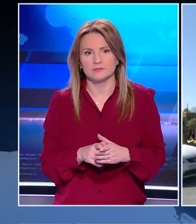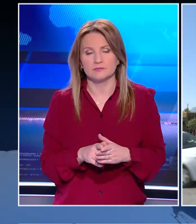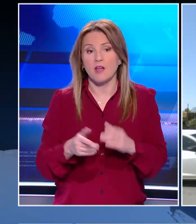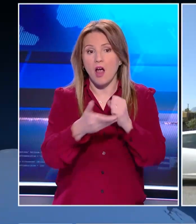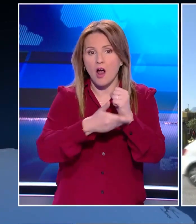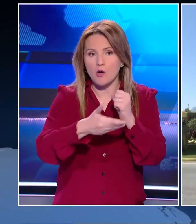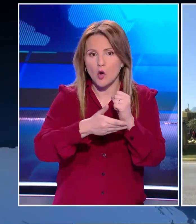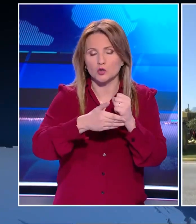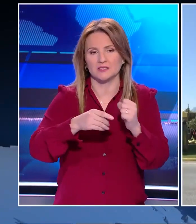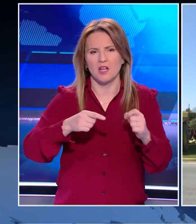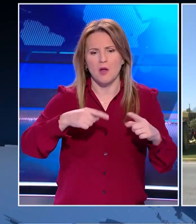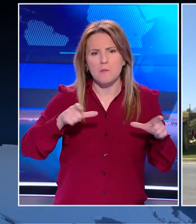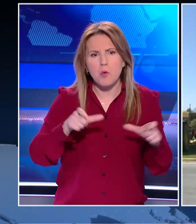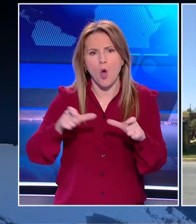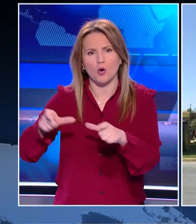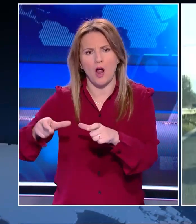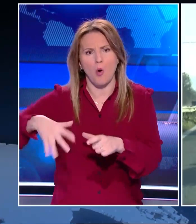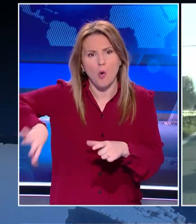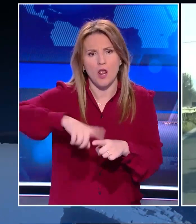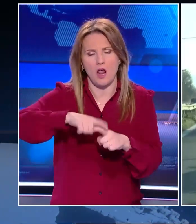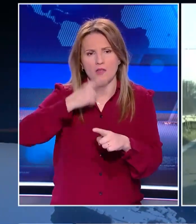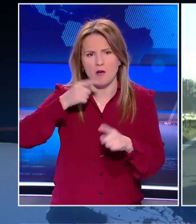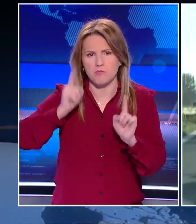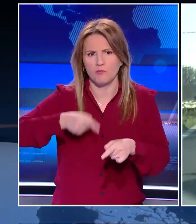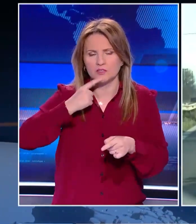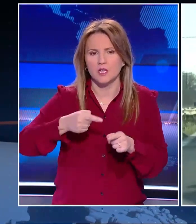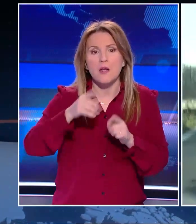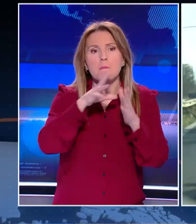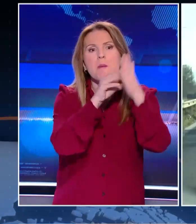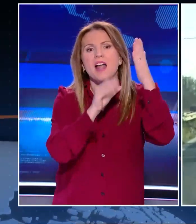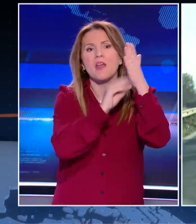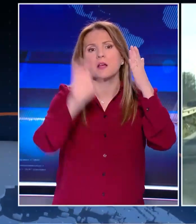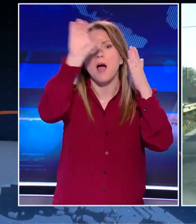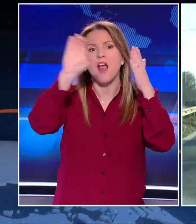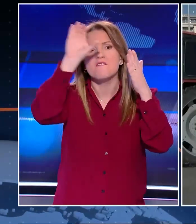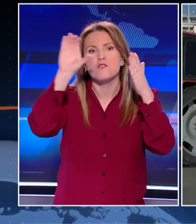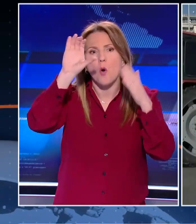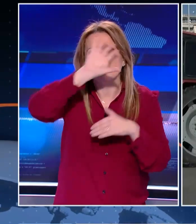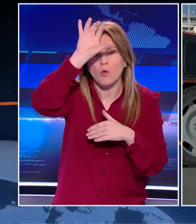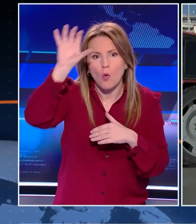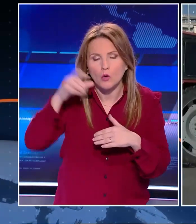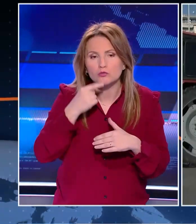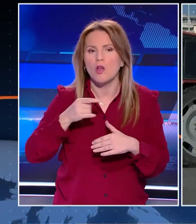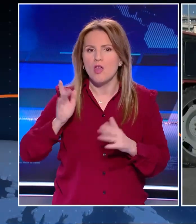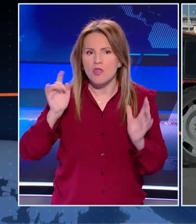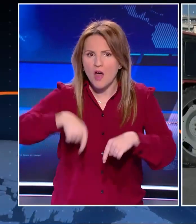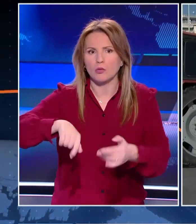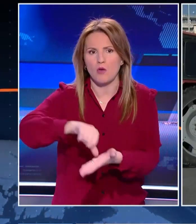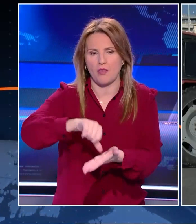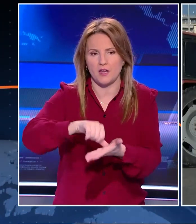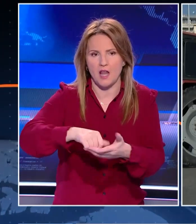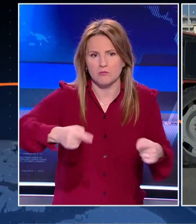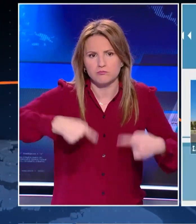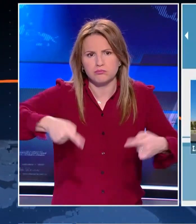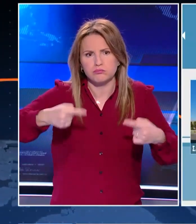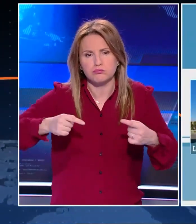Οι αγρότες από τα μπλόκα σε όλη την Ελλάδα δηλώνουν αποφασισμένοι να ακολουθήσουν το παράδειγμα και των Ευρωπαίων συναδέλφων τους και να διαδηλώσουν στην πρωτεύουσα με τα